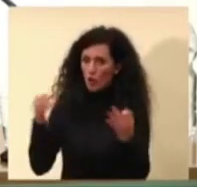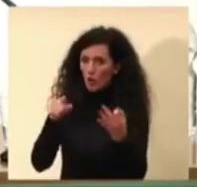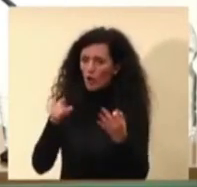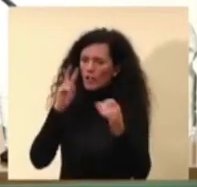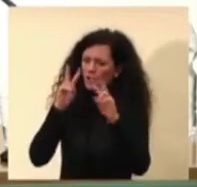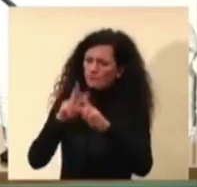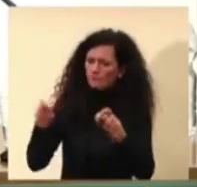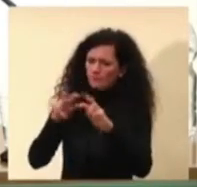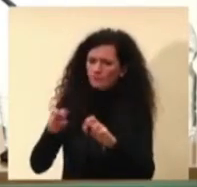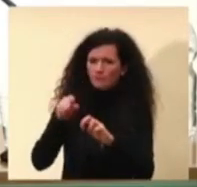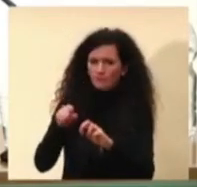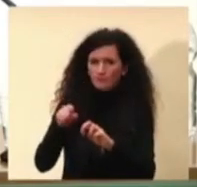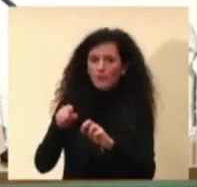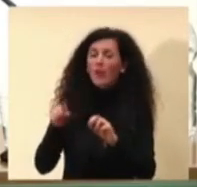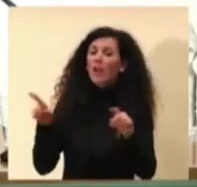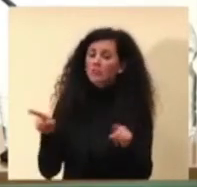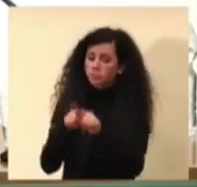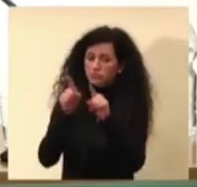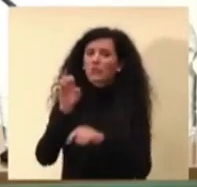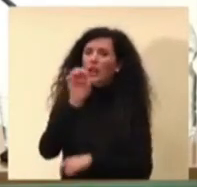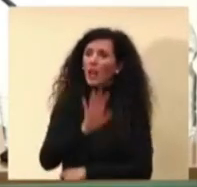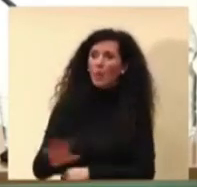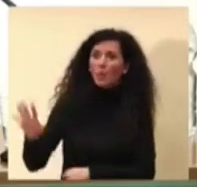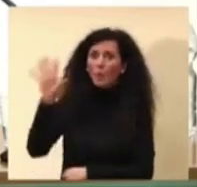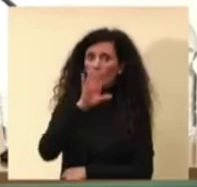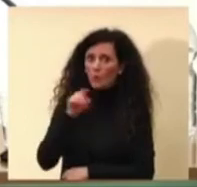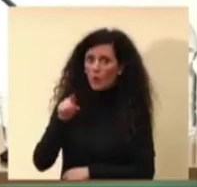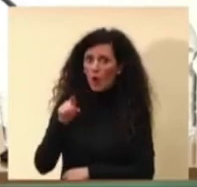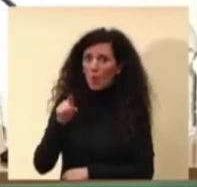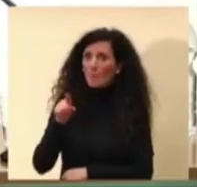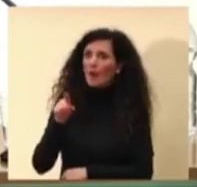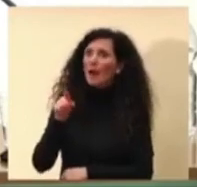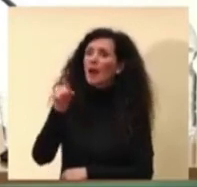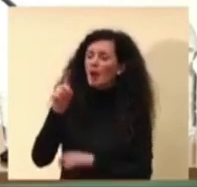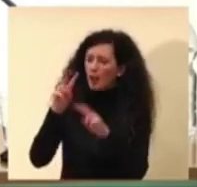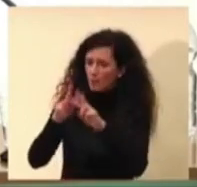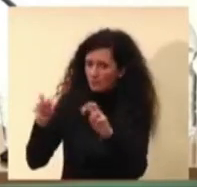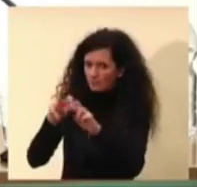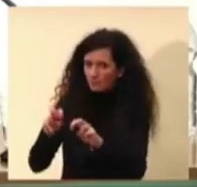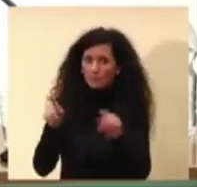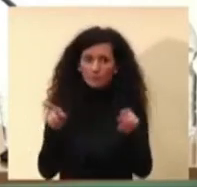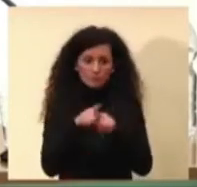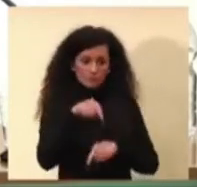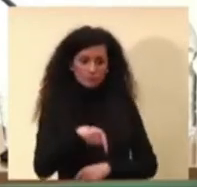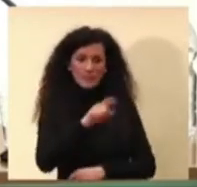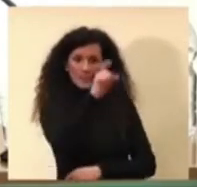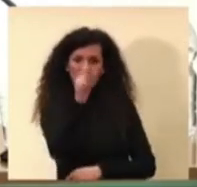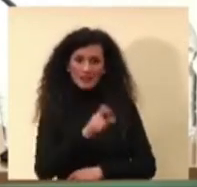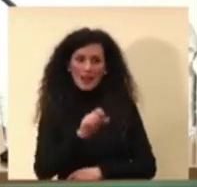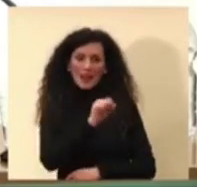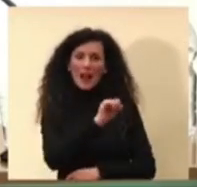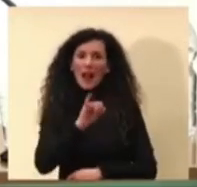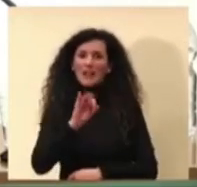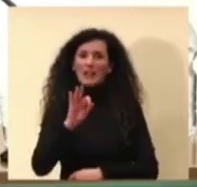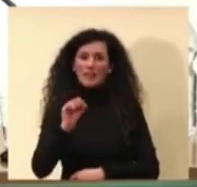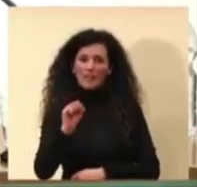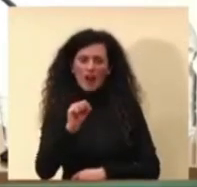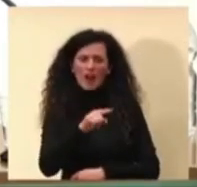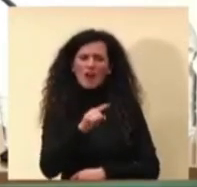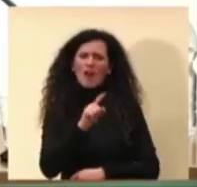in ambito europeo e AIFA in Italia, che sono i profili di sicurezza